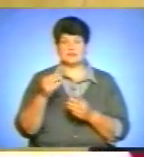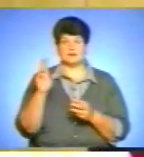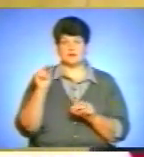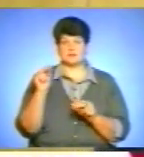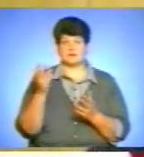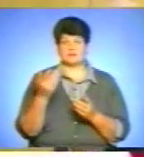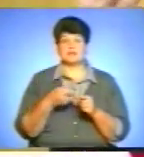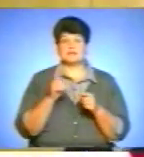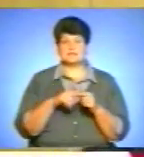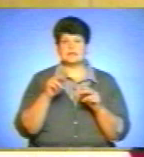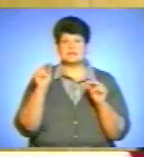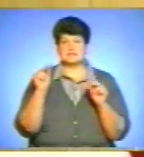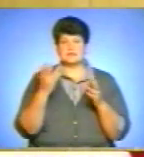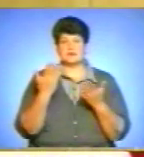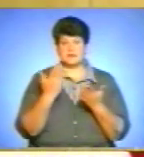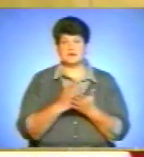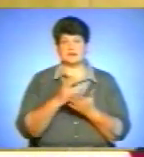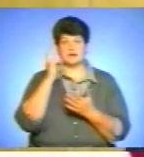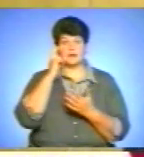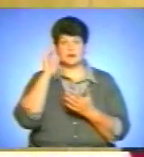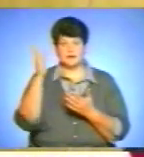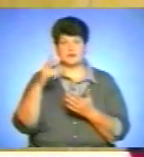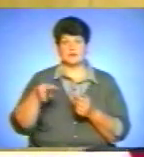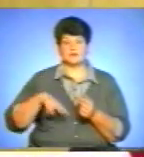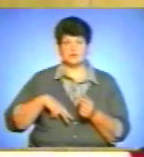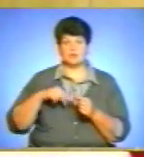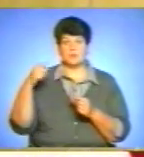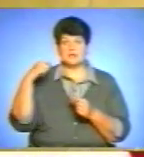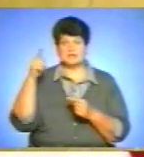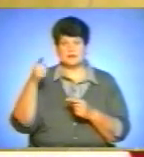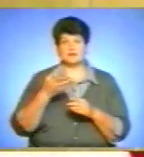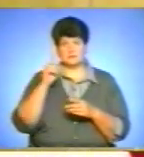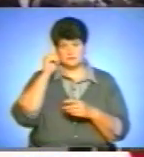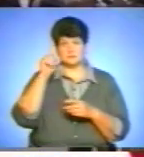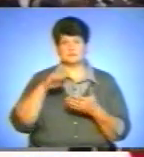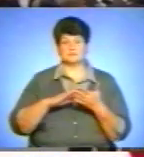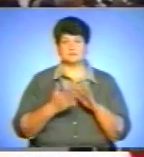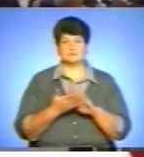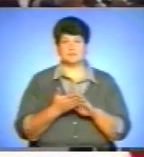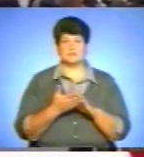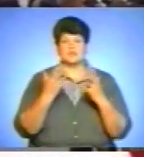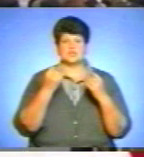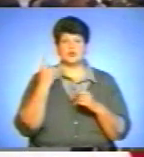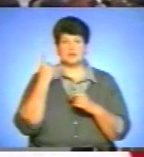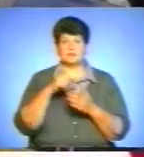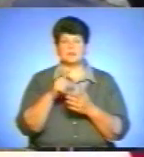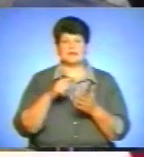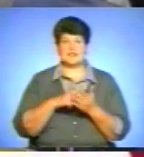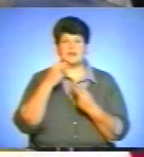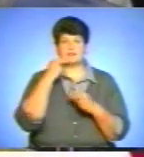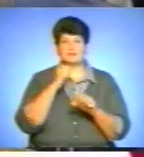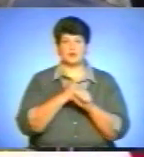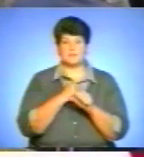цифри, які пішли так само на Київ, на адміністрацію президента. Там володіють ситуацію. Ще одне питання – ефективність роботи